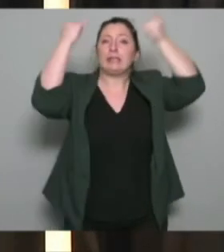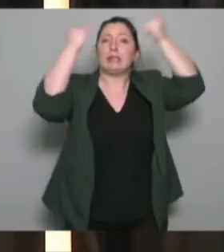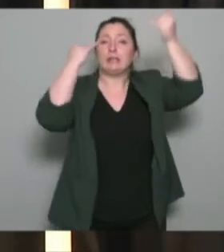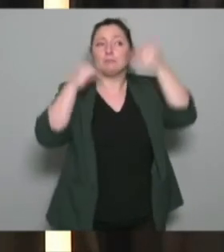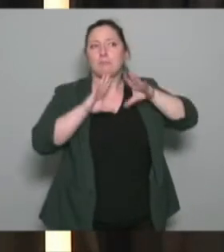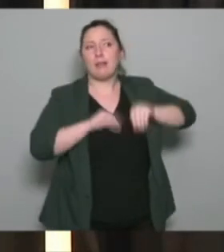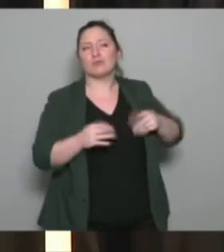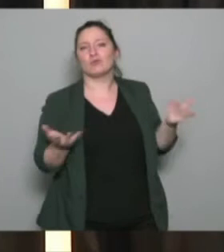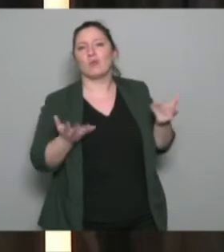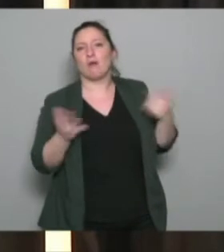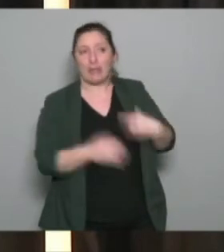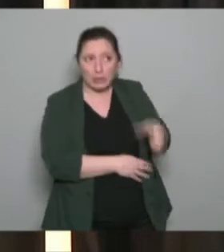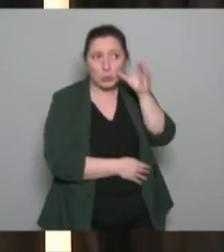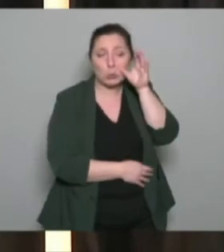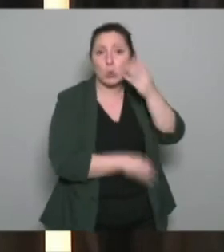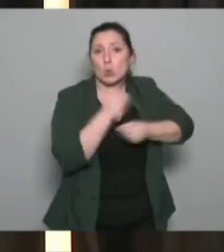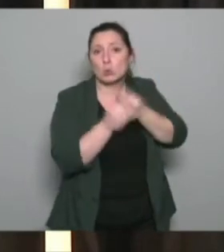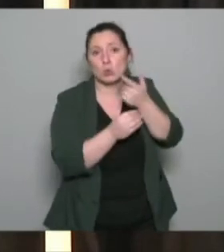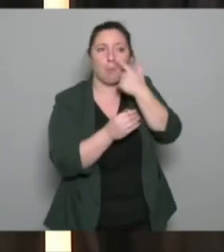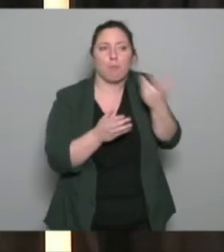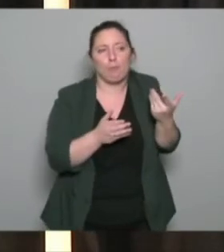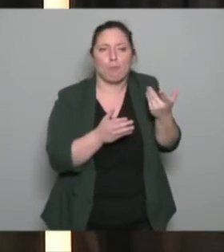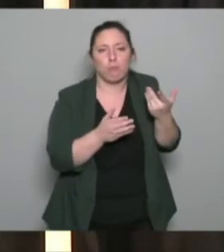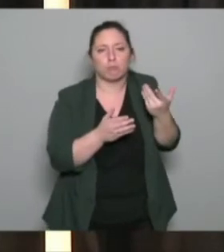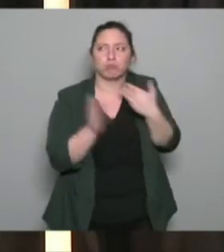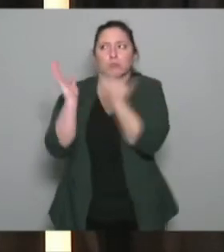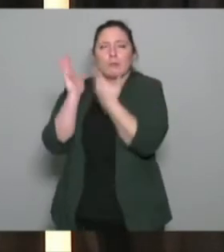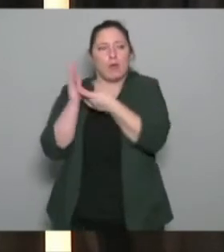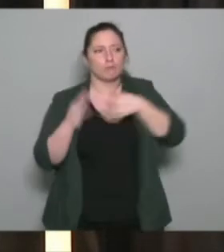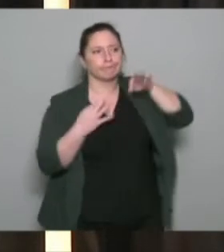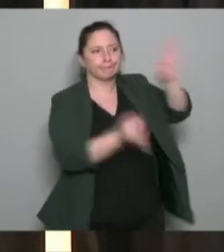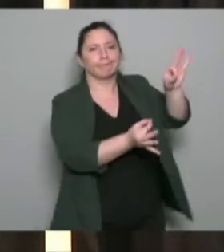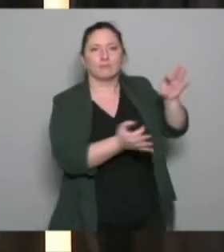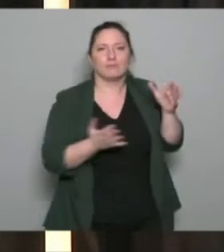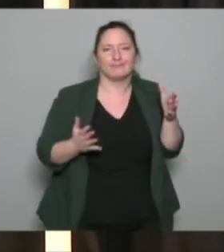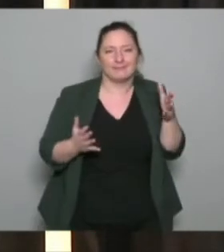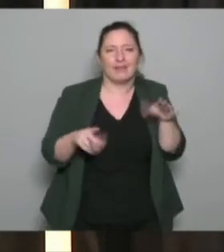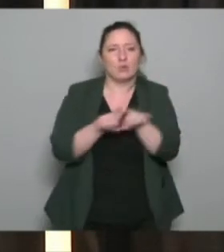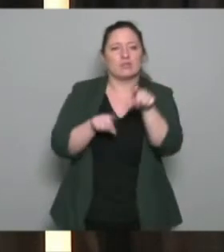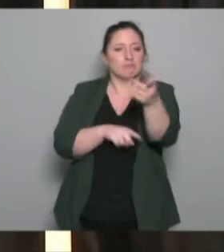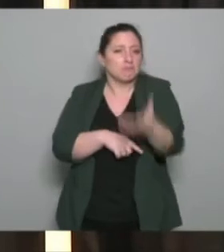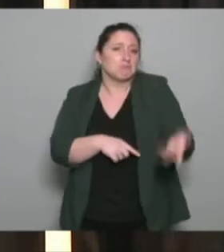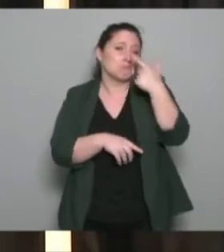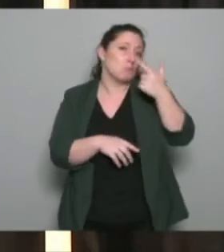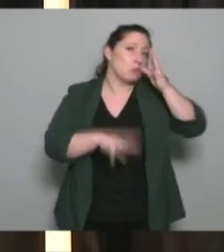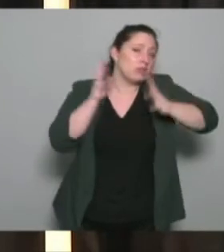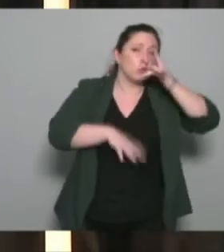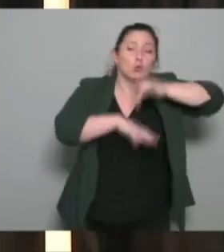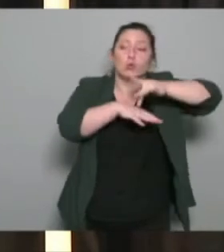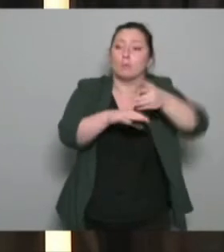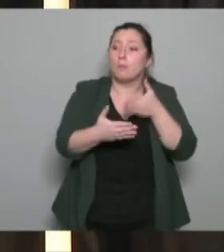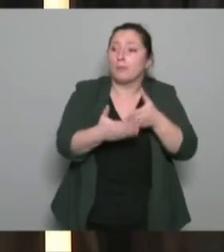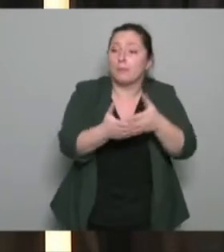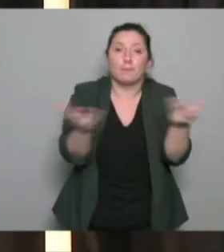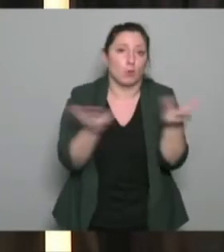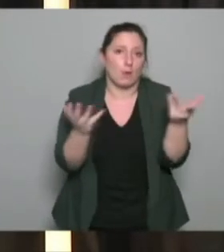qu'est-ce qu'ils apportent la plus-value et donc surtout les difficultés que vous avez rencontrées et avec alors effectivement il y du succès mais